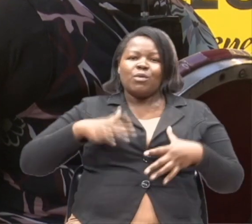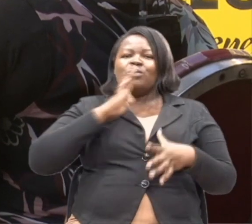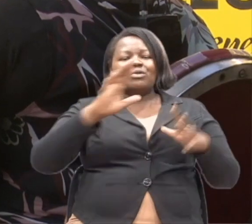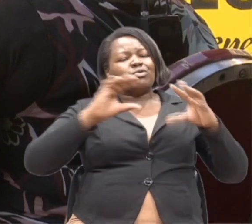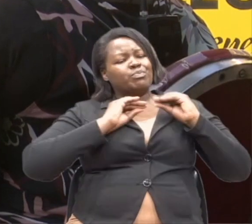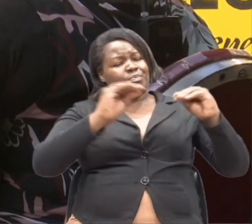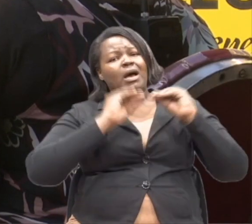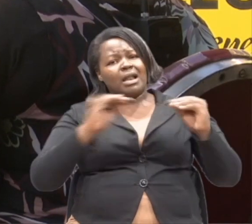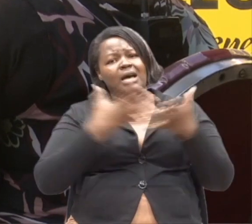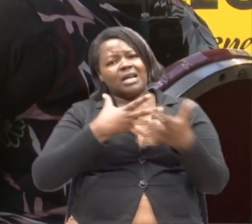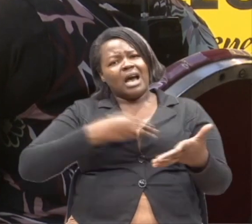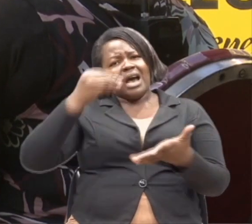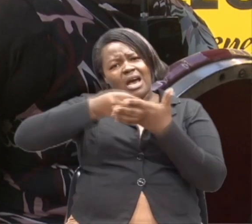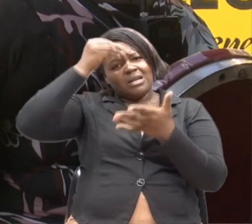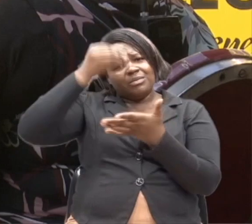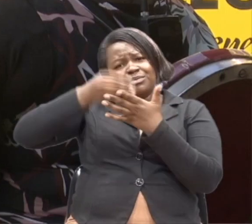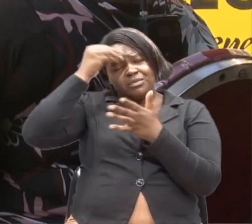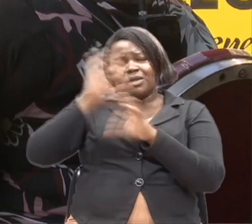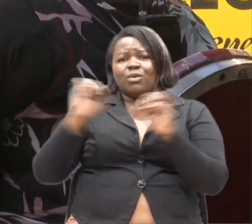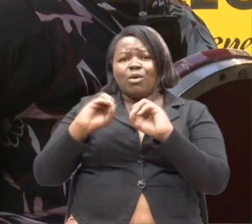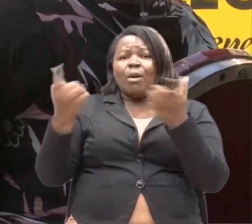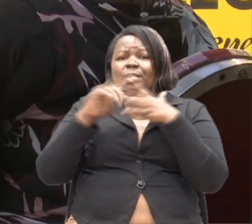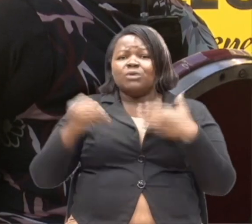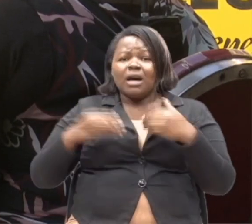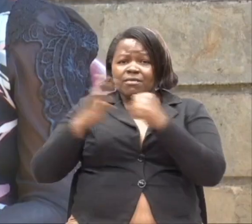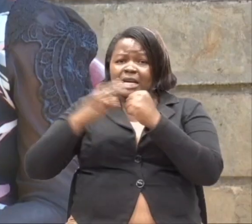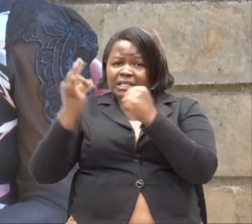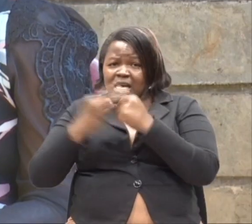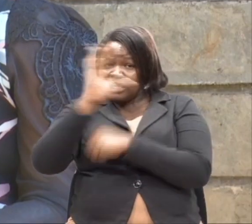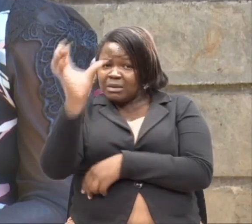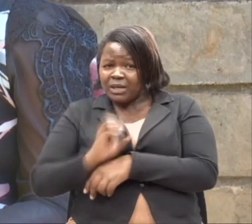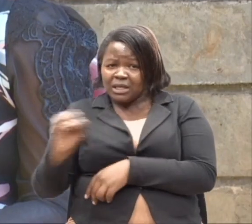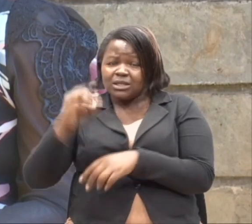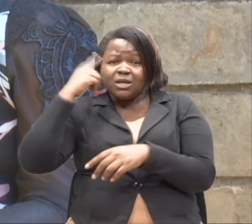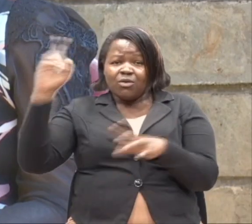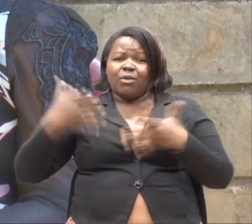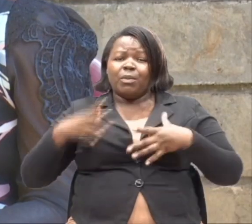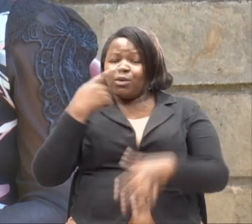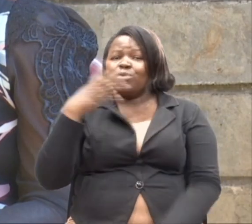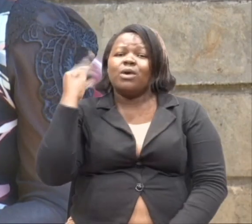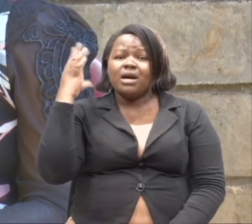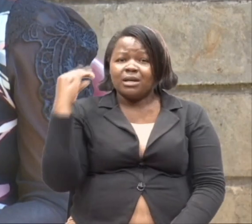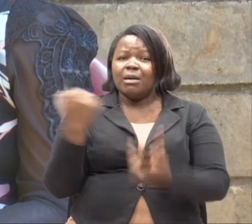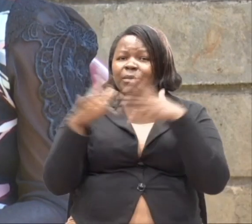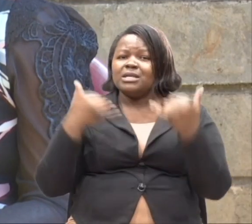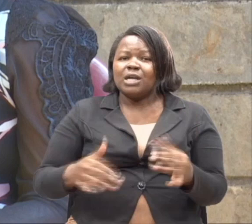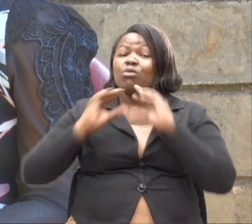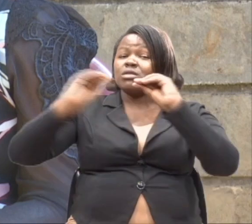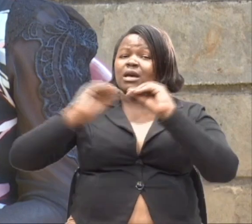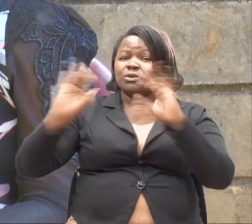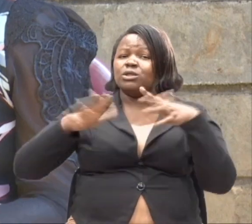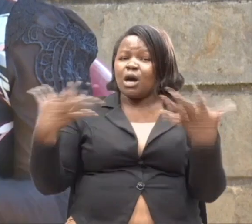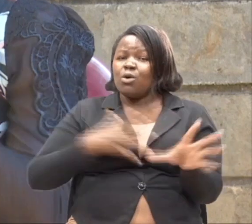wanafundishwa. In fact, 98% ni ya wale wanasikia. Lakini wanafundishwa jizi ya kuenda kuongea